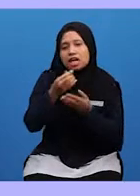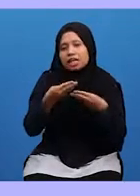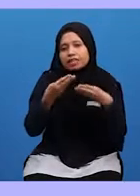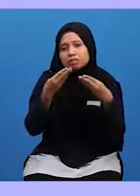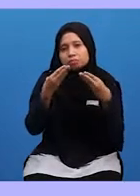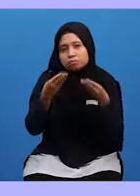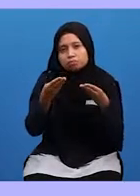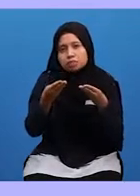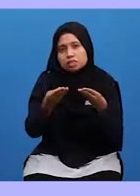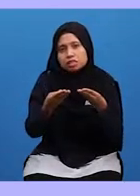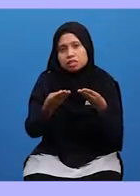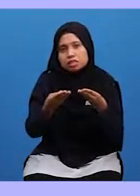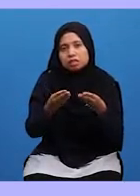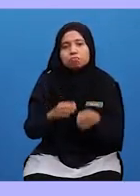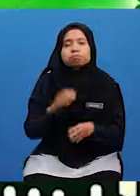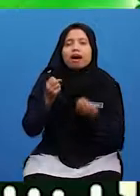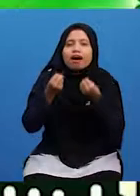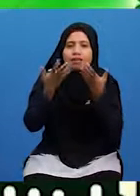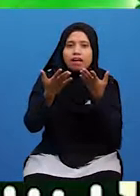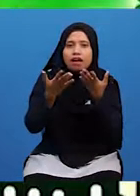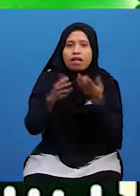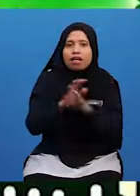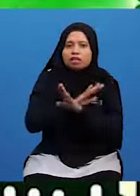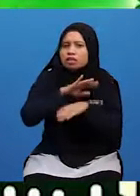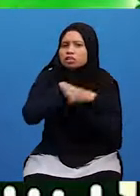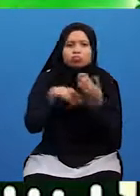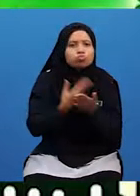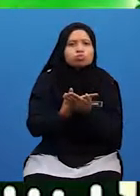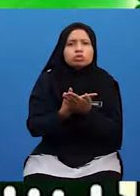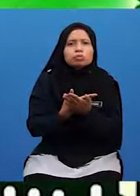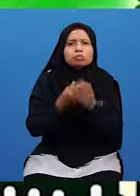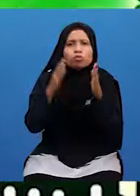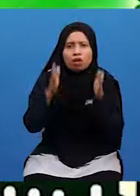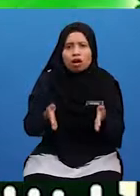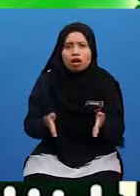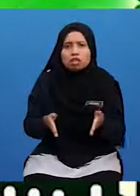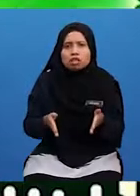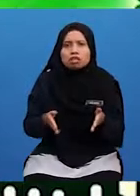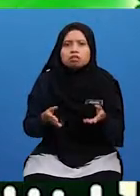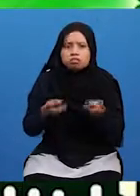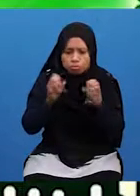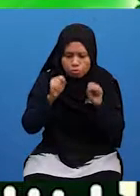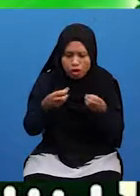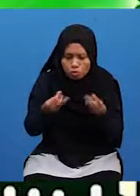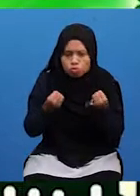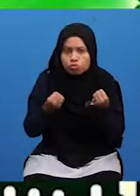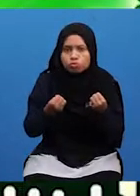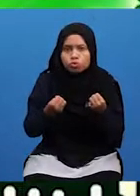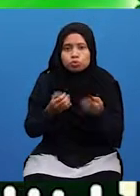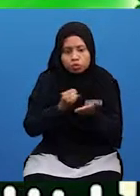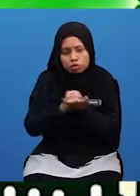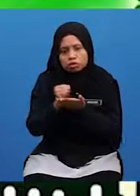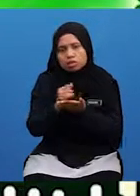Kepada Kepada Kepada Sebagai Ganjaran Tidak Semua Manusia Sanggup Jujur Dan